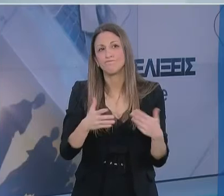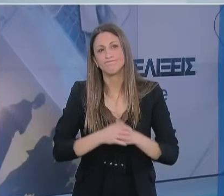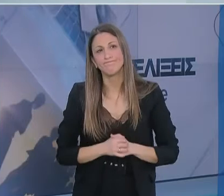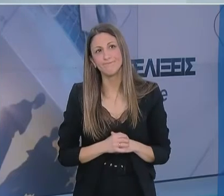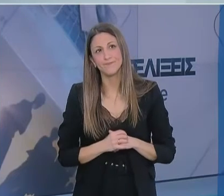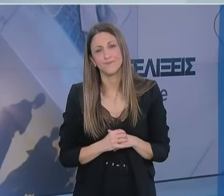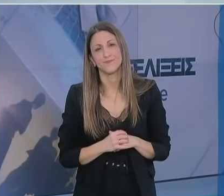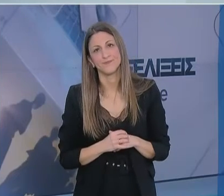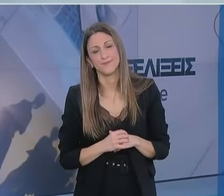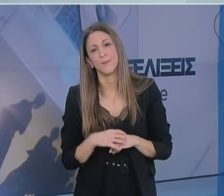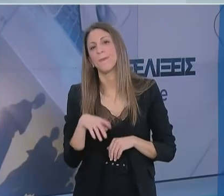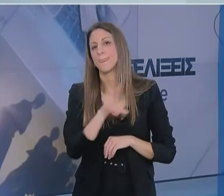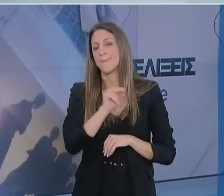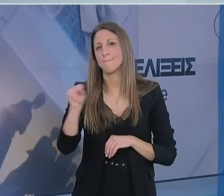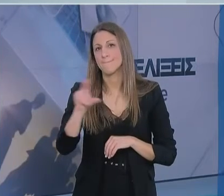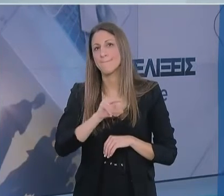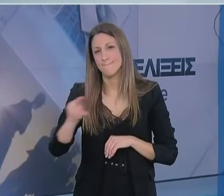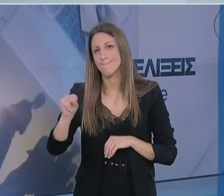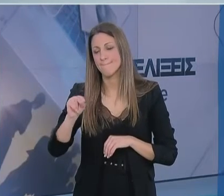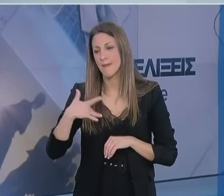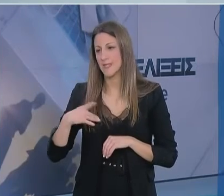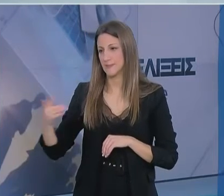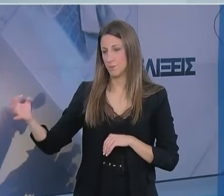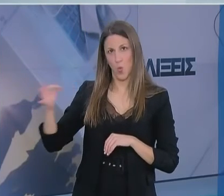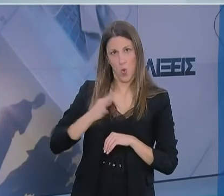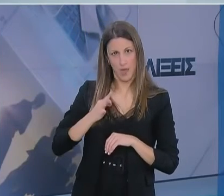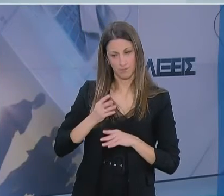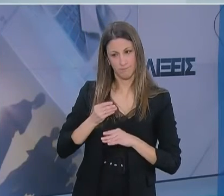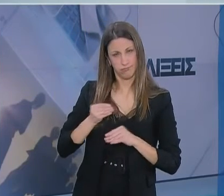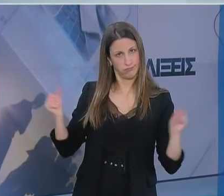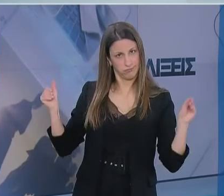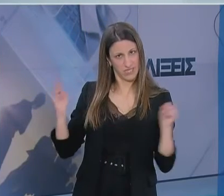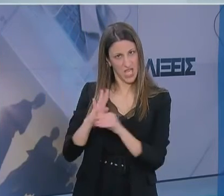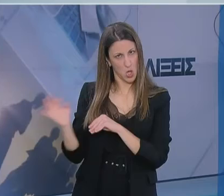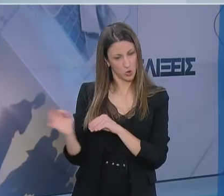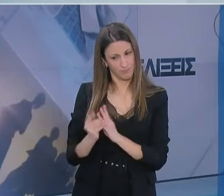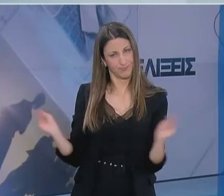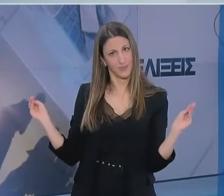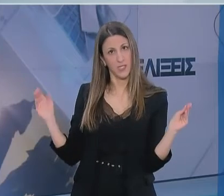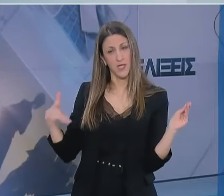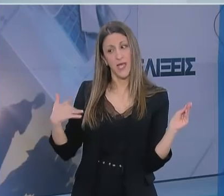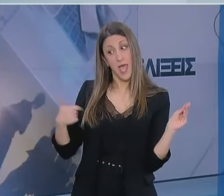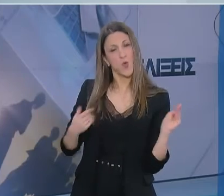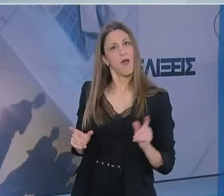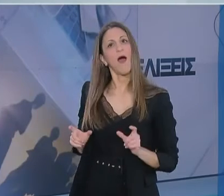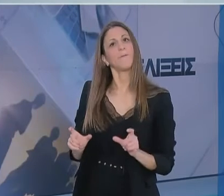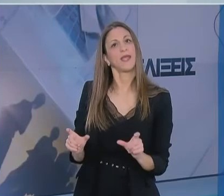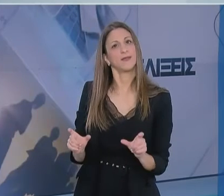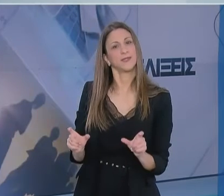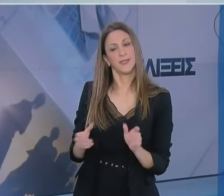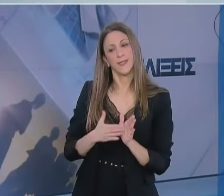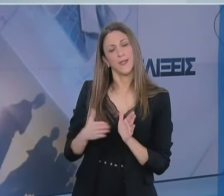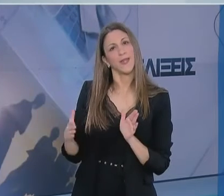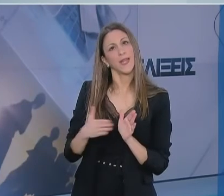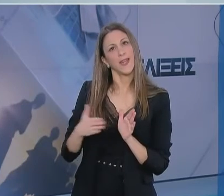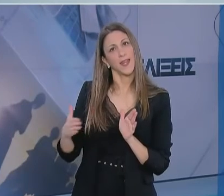Φαίνεται ότι όντως υπάρχει μια ανάπτυξη ανοσίας η οποία είναι αυτό που λέμε η βραχυπρόθεσμη ανοσία